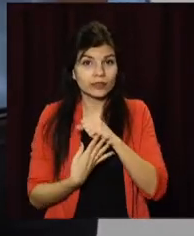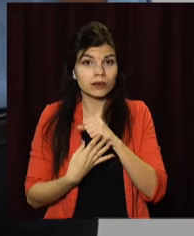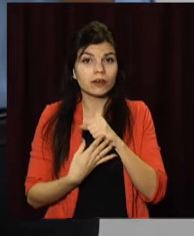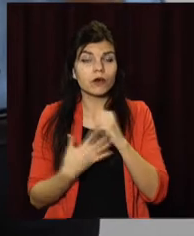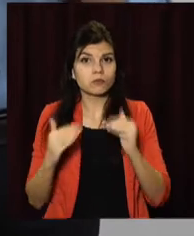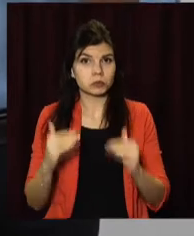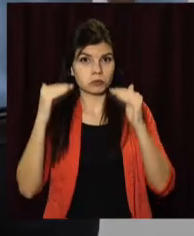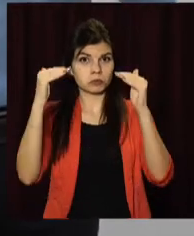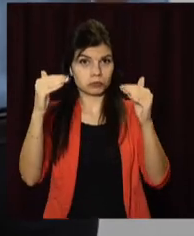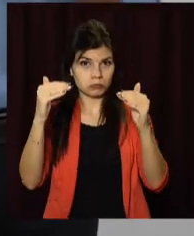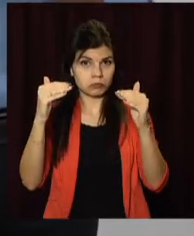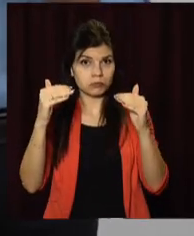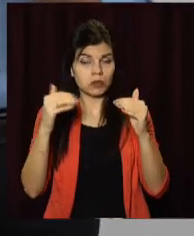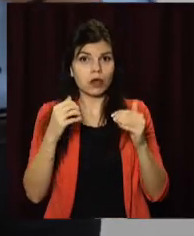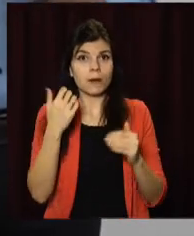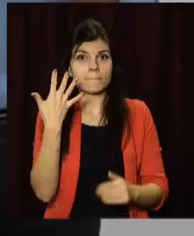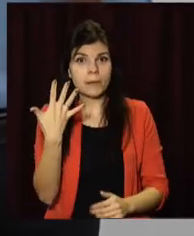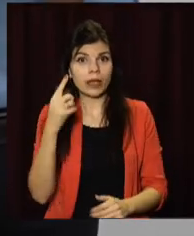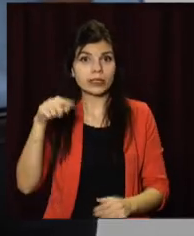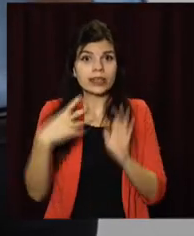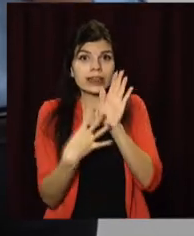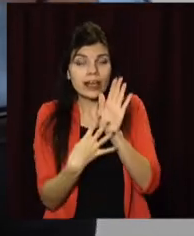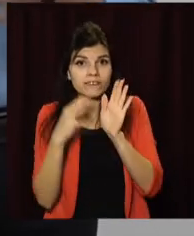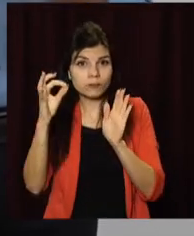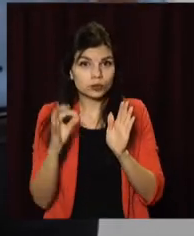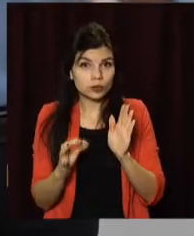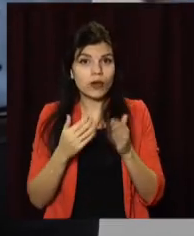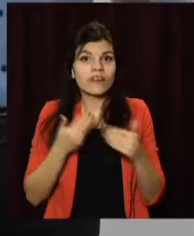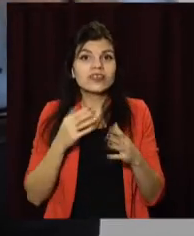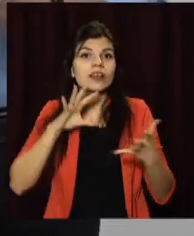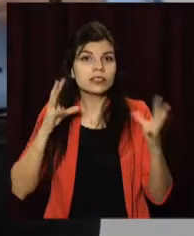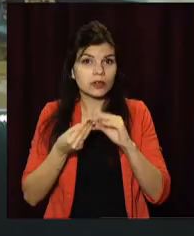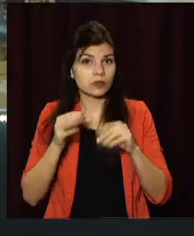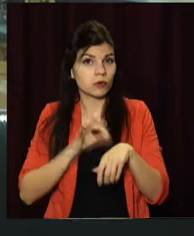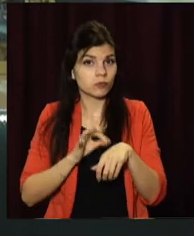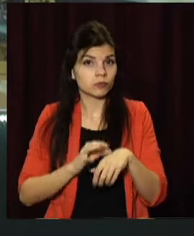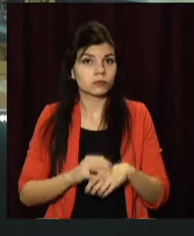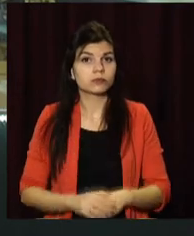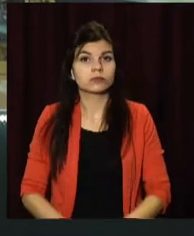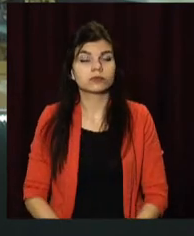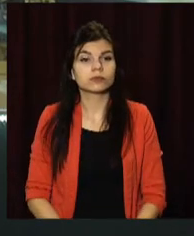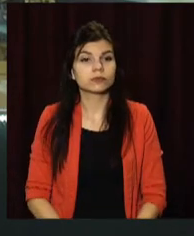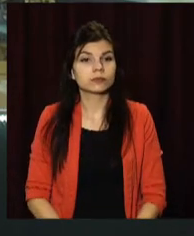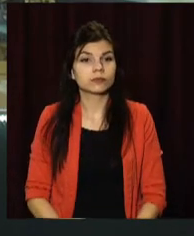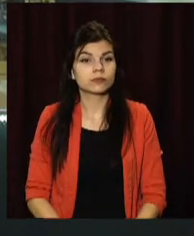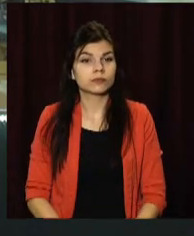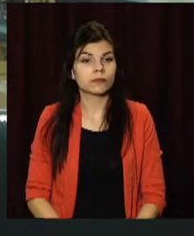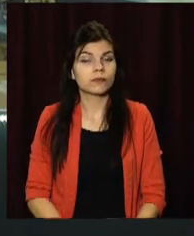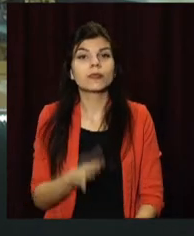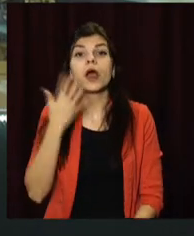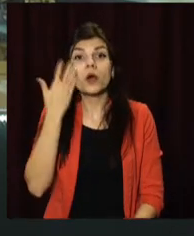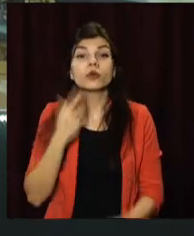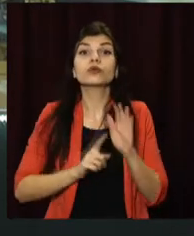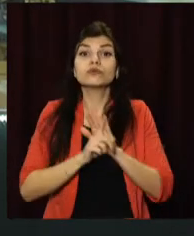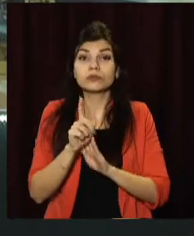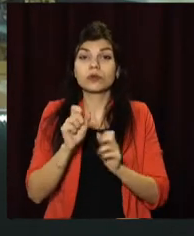аж до 5,9% від загальної кількості. Коли розпочнеться вакцинація